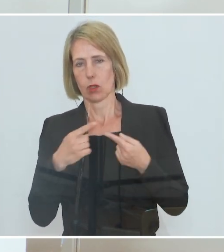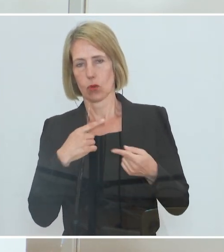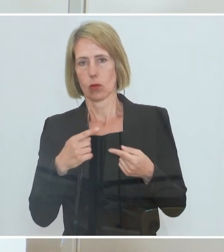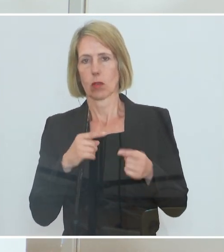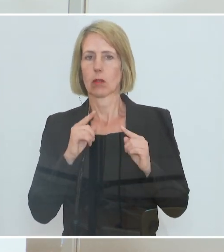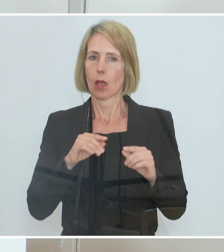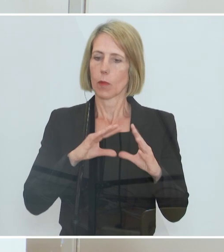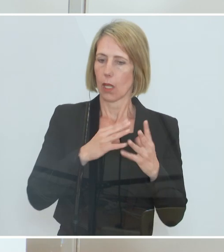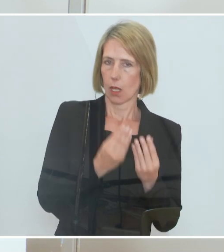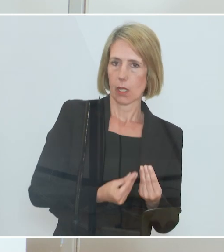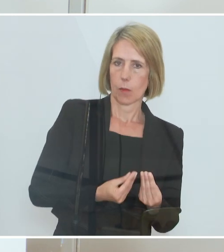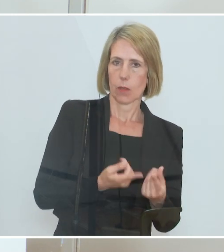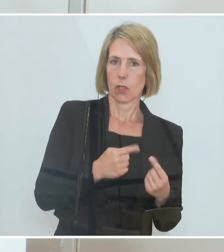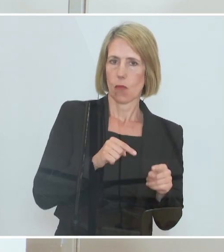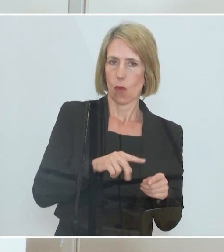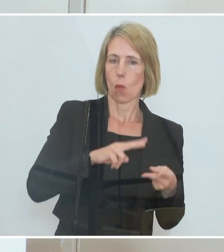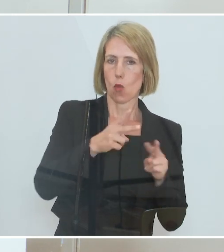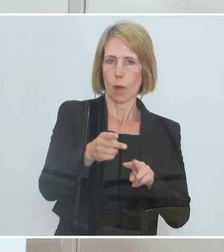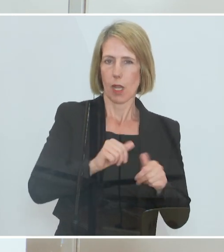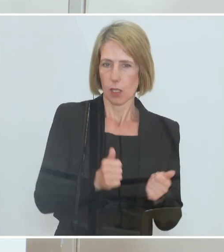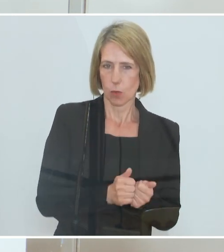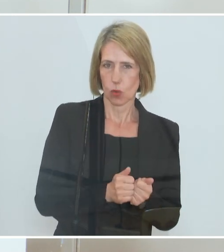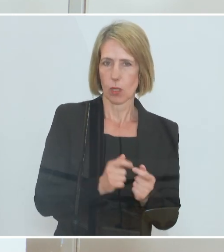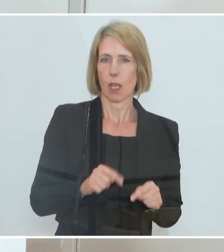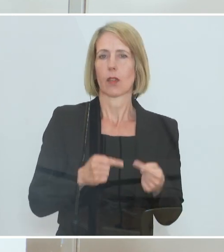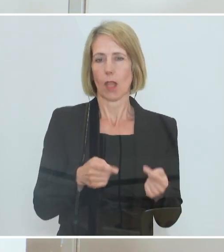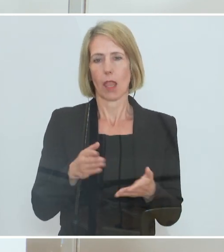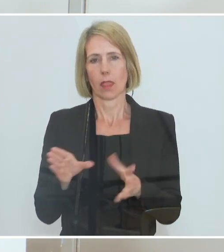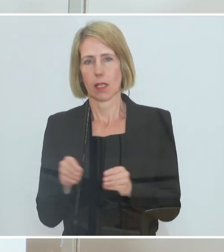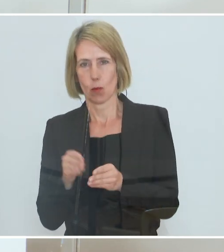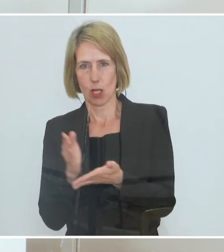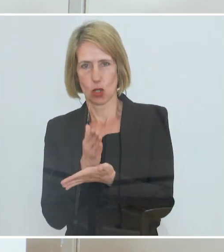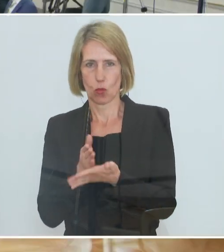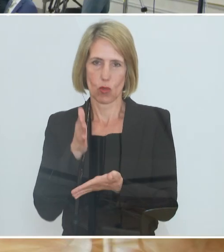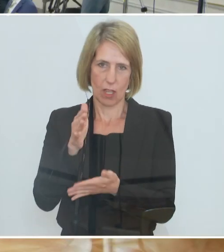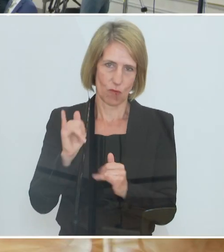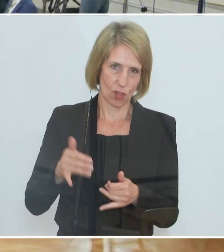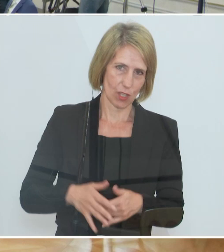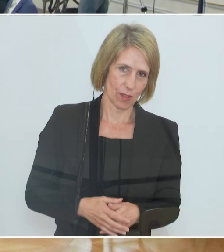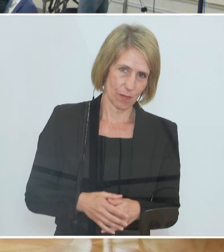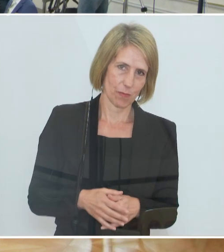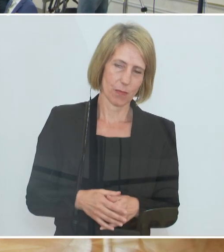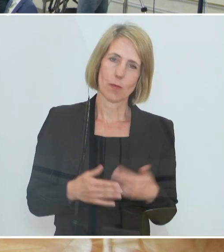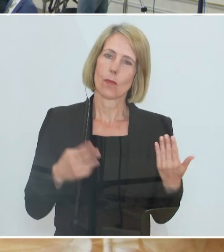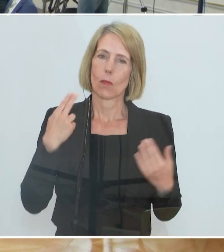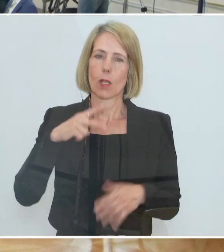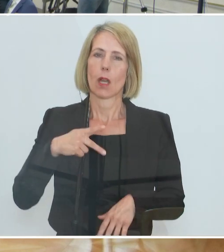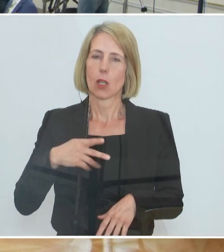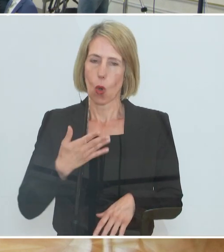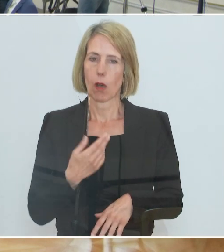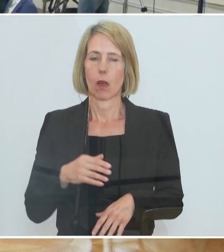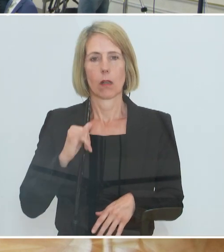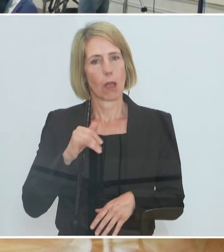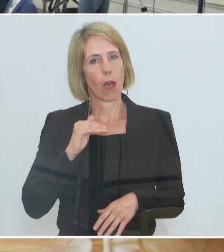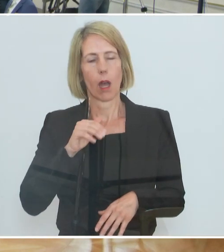Übergangsmodells werden wir das entsprechend evaluieren und da noch gemeinsame Entscheidungen treffen. Vielleicht ganz kurz zur Abwicklung. Natürlich wird